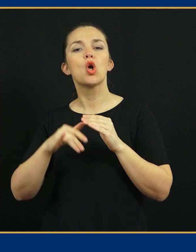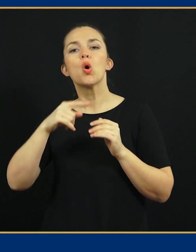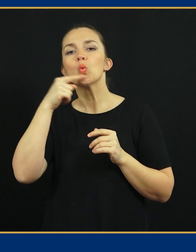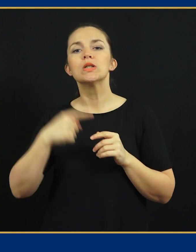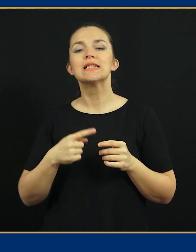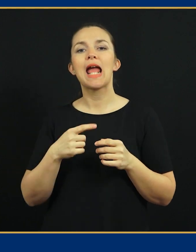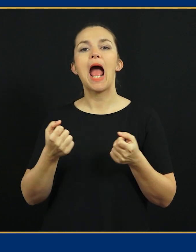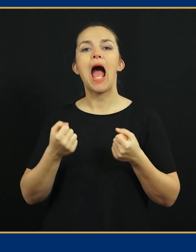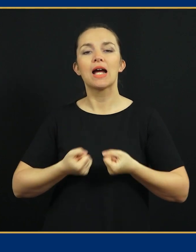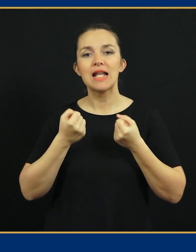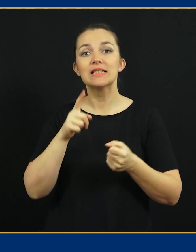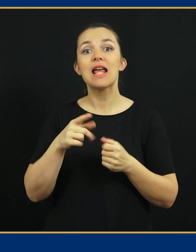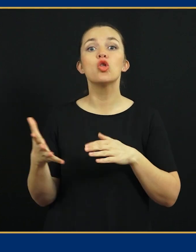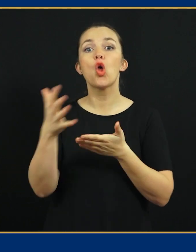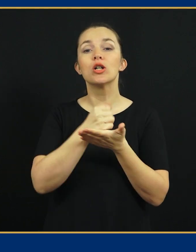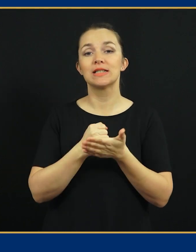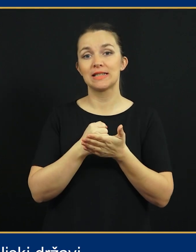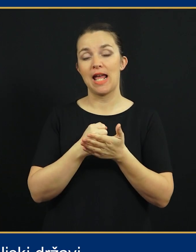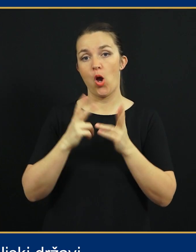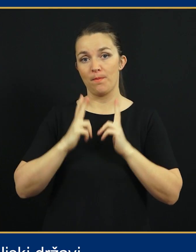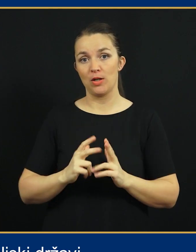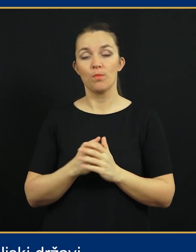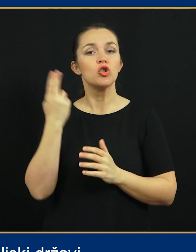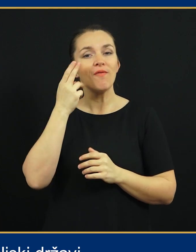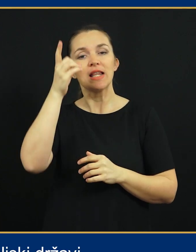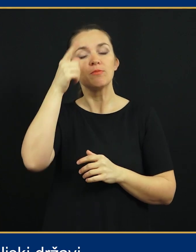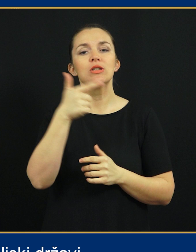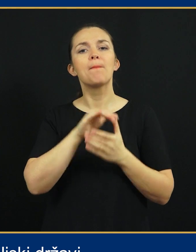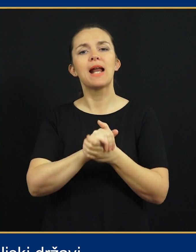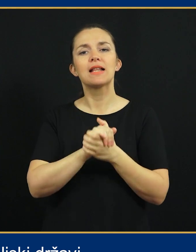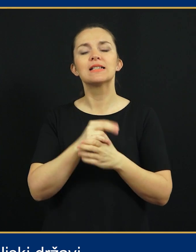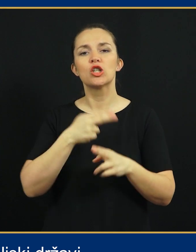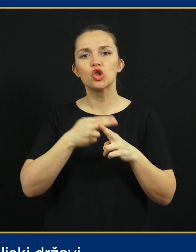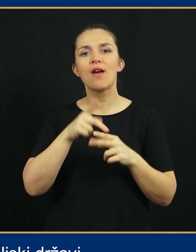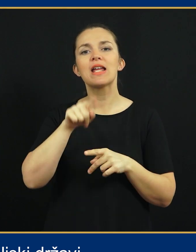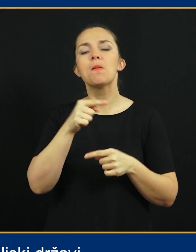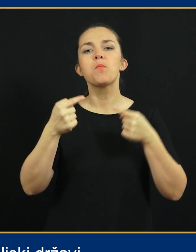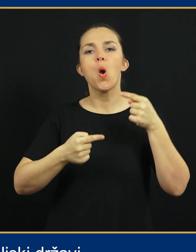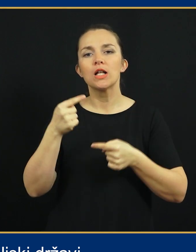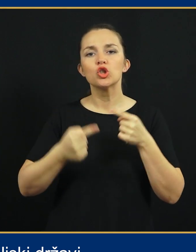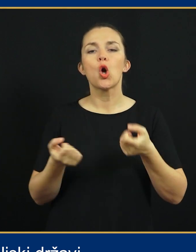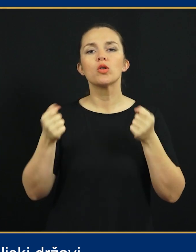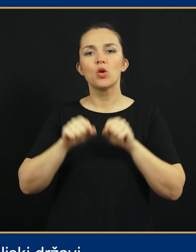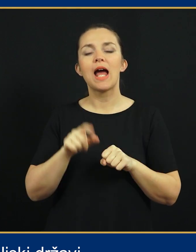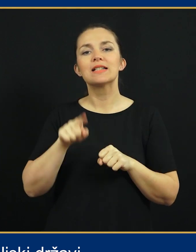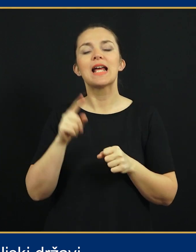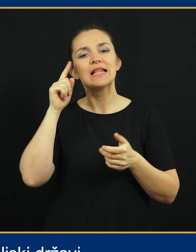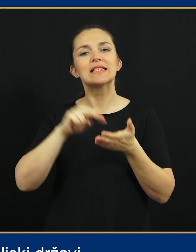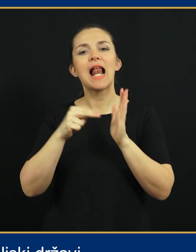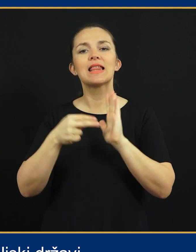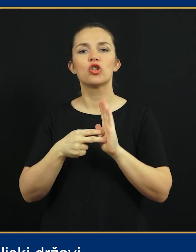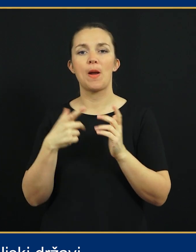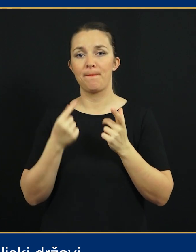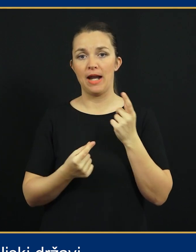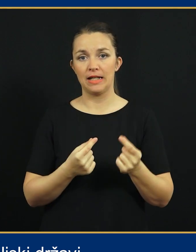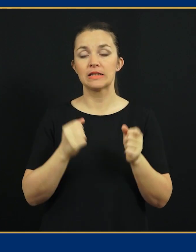agresije in dosego miru. Slovenija in Nemčija sta prijateljski državi ter politični, gospodarski in strateški